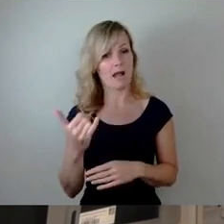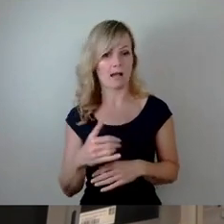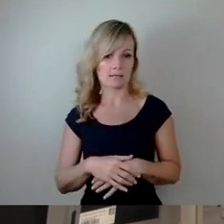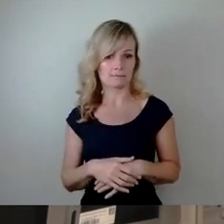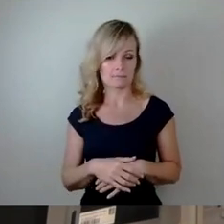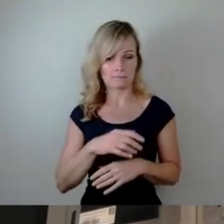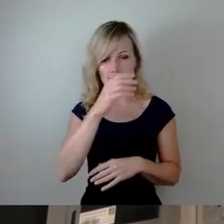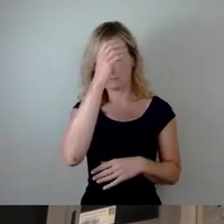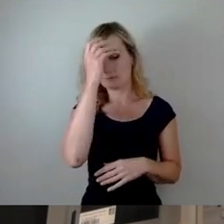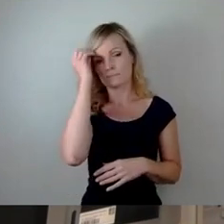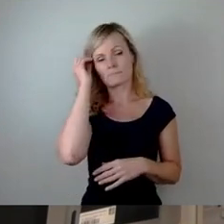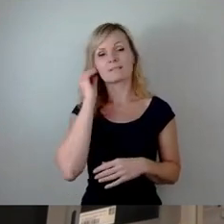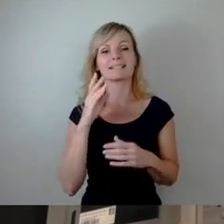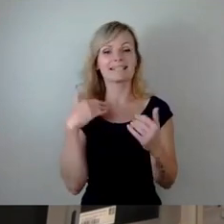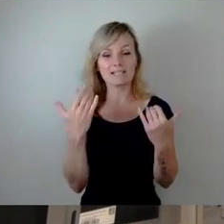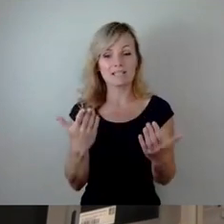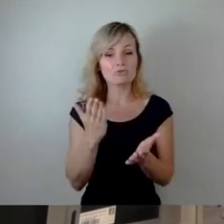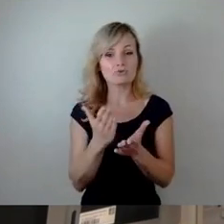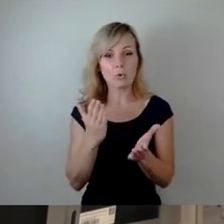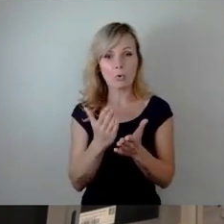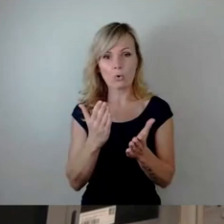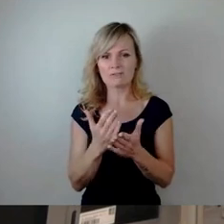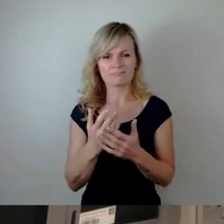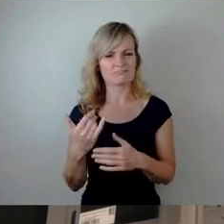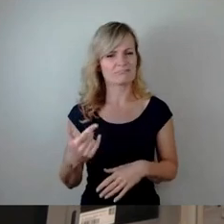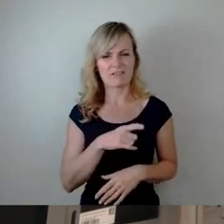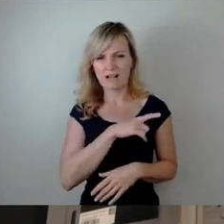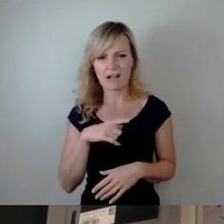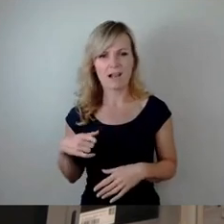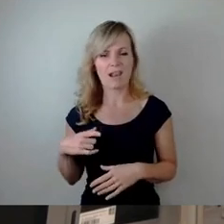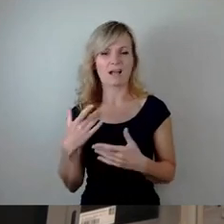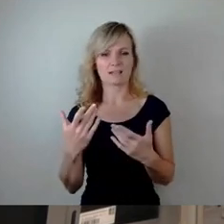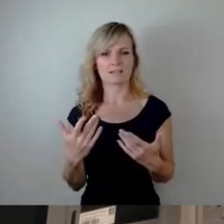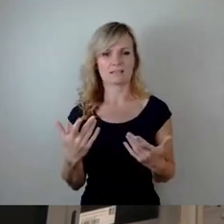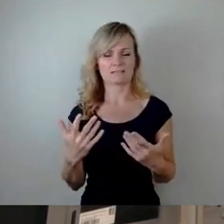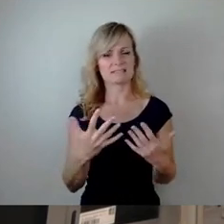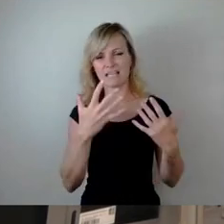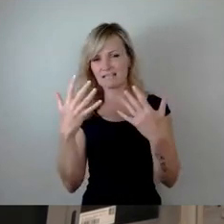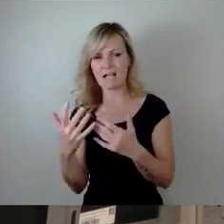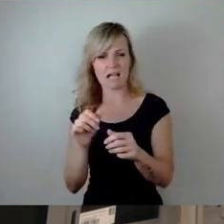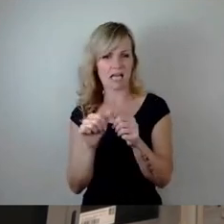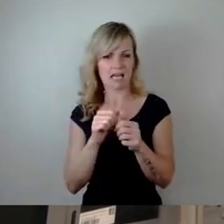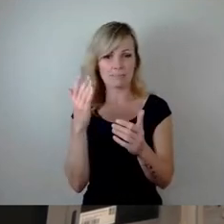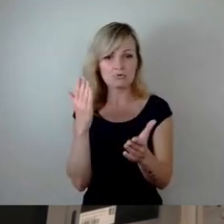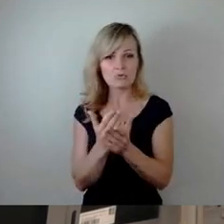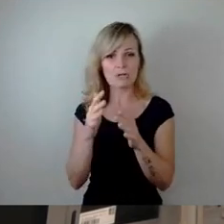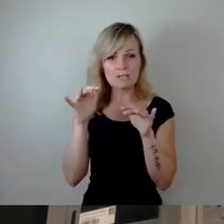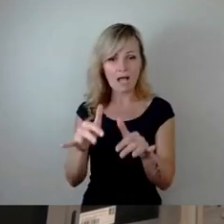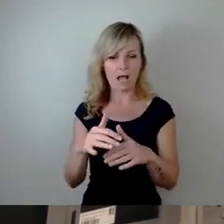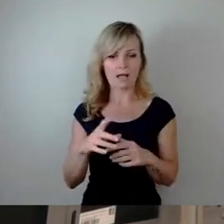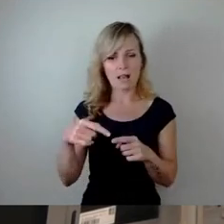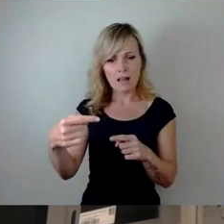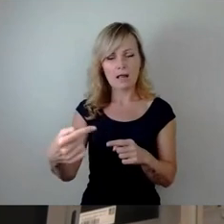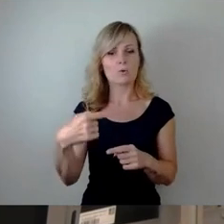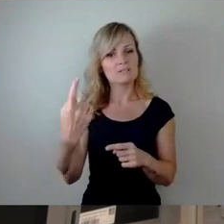verlängern wir das, was sowieso schon fast ein Jahrzehnt läuft, um ein halbes Jahr, um im Haushalt in Ruhe gucken zu können, ob